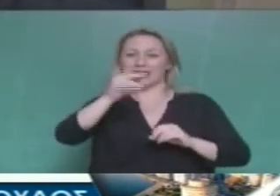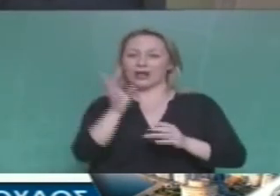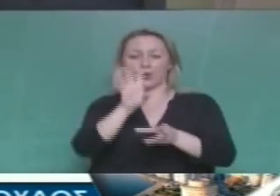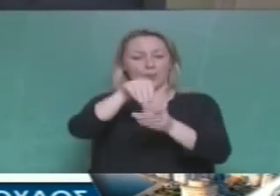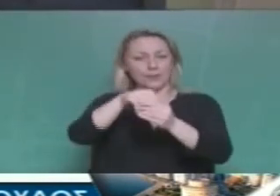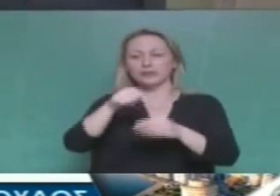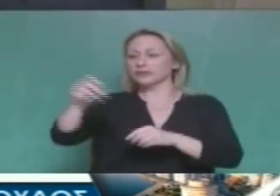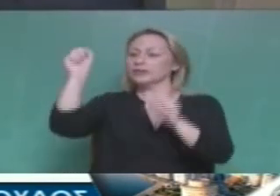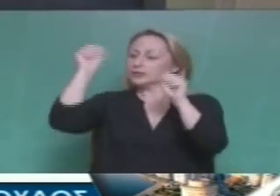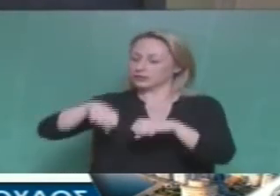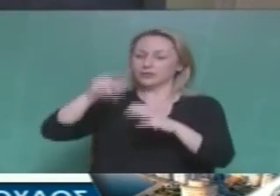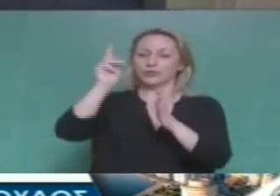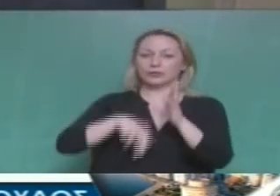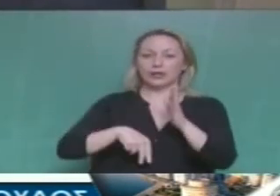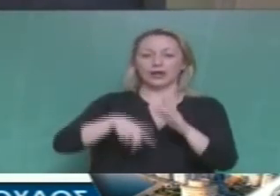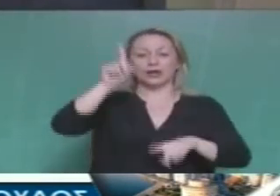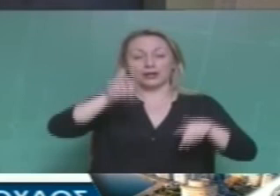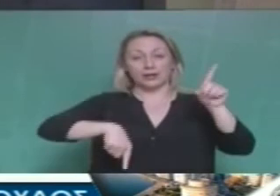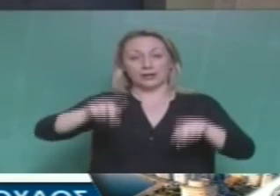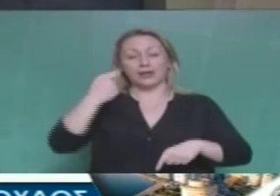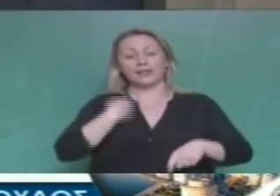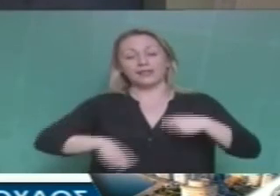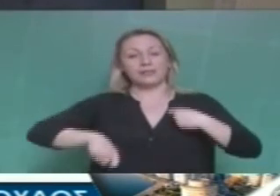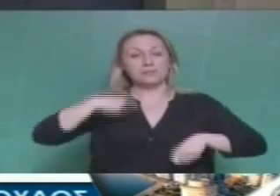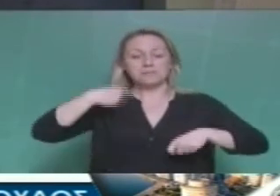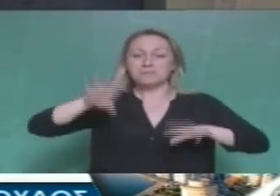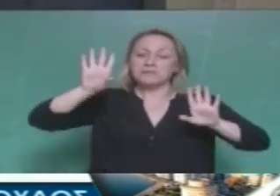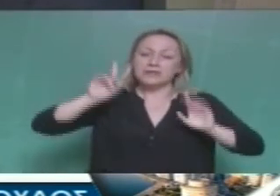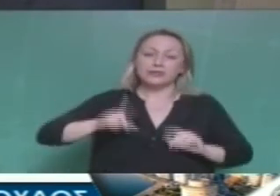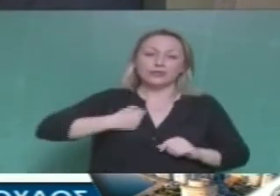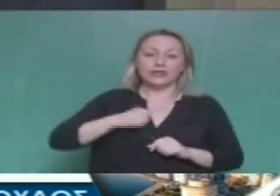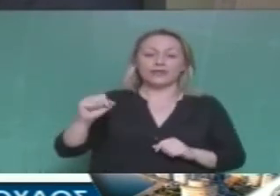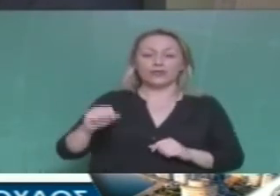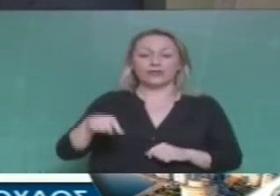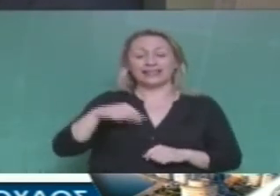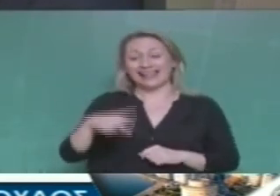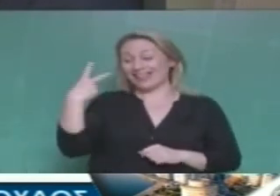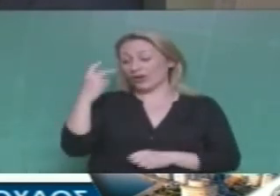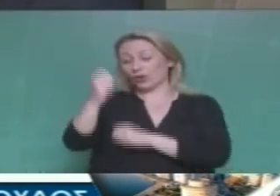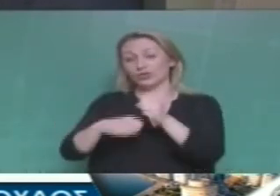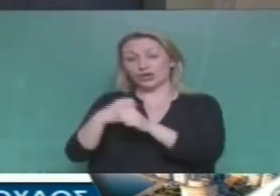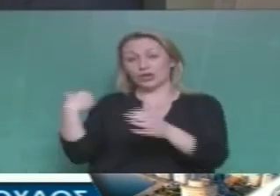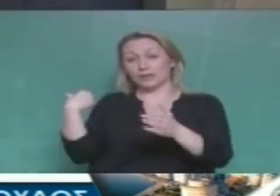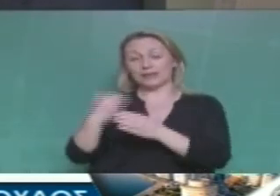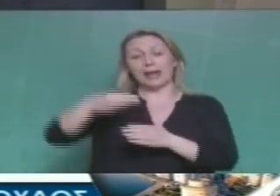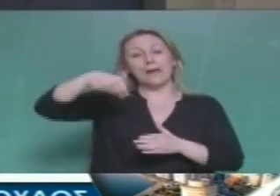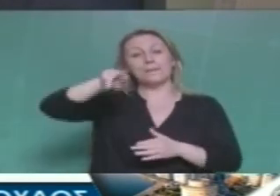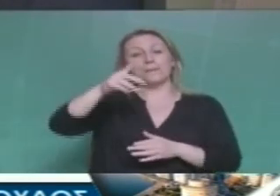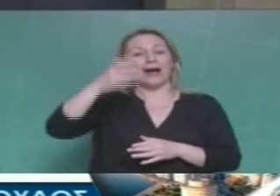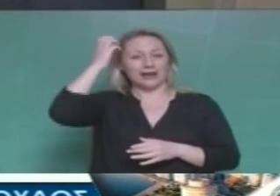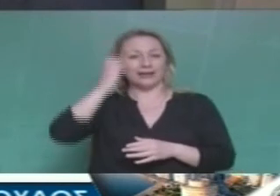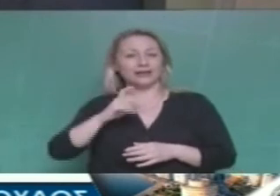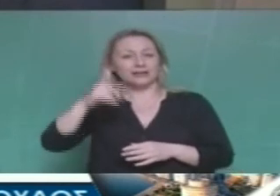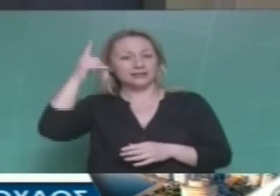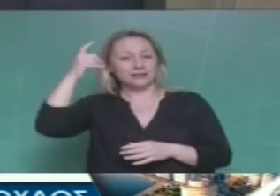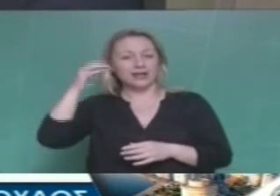Μπορεί ο καθένας να διαφωνεί αλλά φαίνεται ότι 200 χρόνια μετά ο Μάρτης παραμένει σε αυτό που είπε δραγματικά επίκαιρος